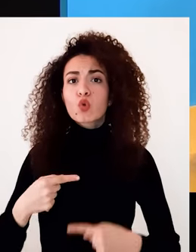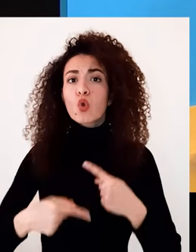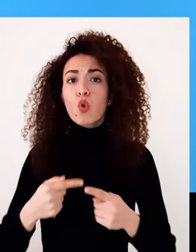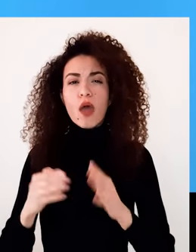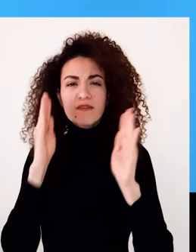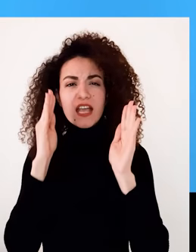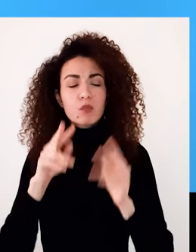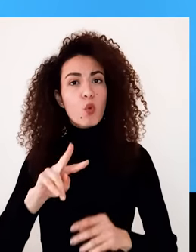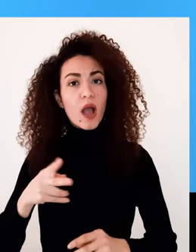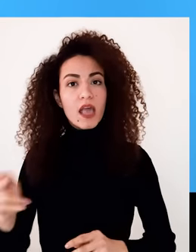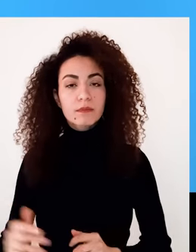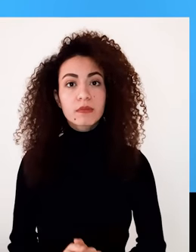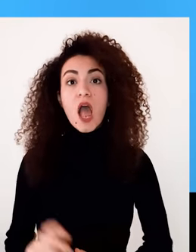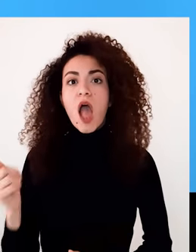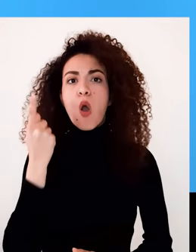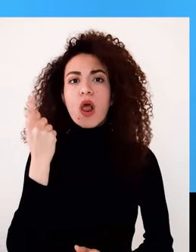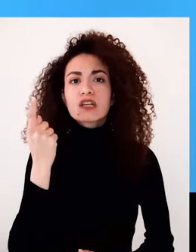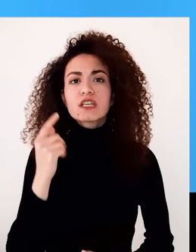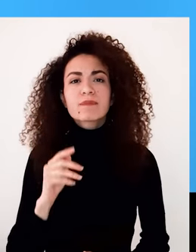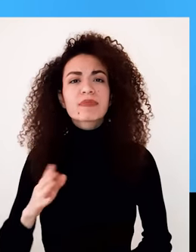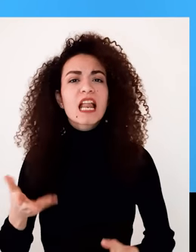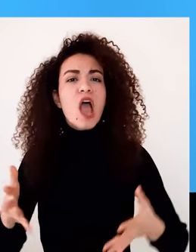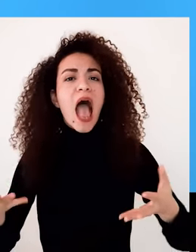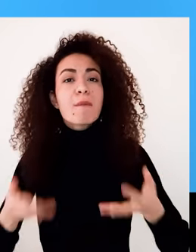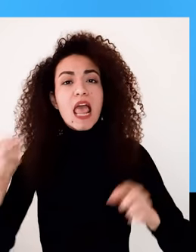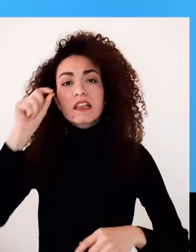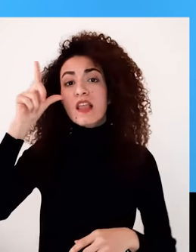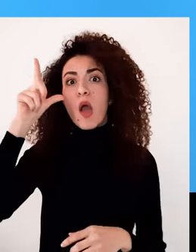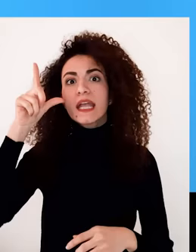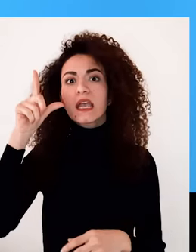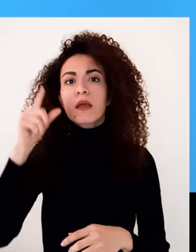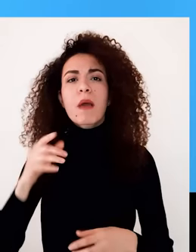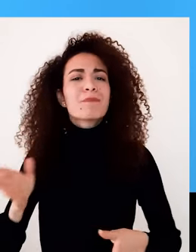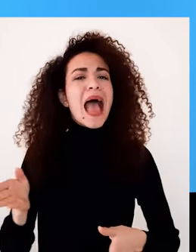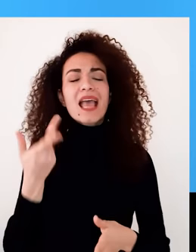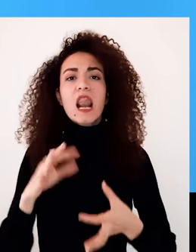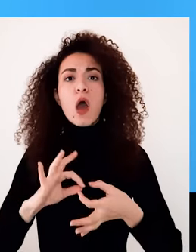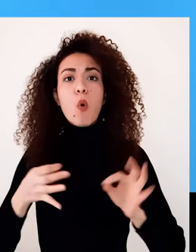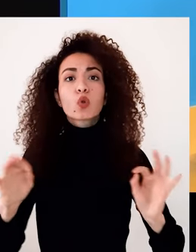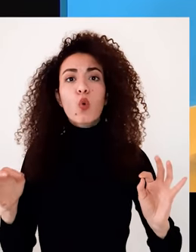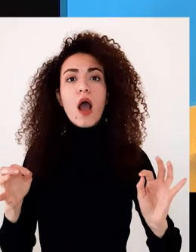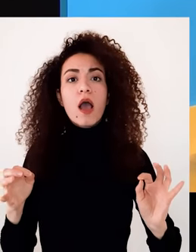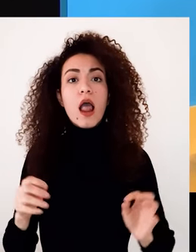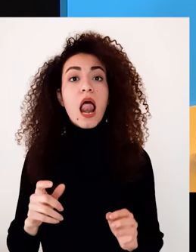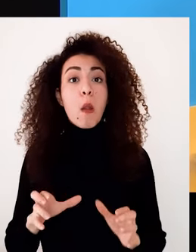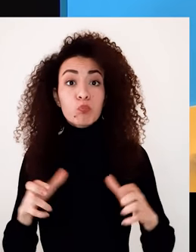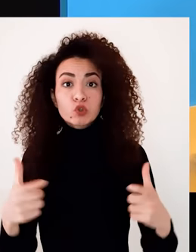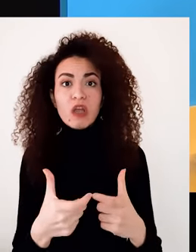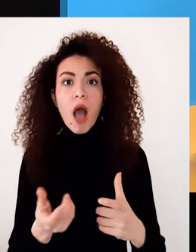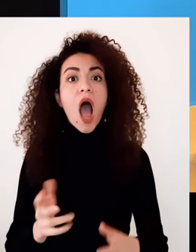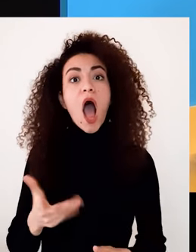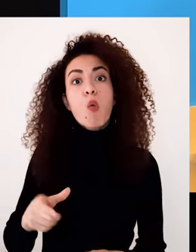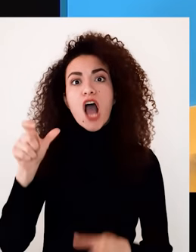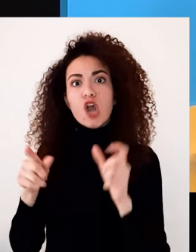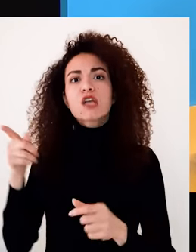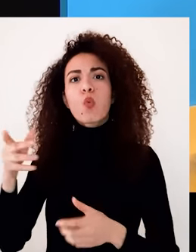التوعية ممكن تطال أي موضوع تتبري أنه يجب التوعية المجتمع أو أصحاب القرار عنه مثلاً العنف ضد النساء ومن